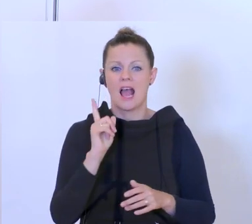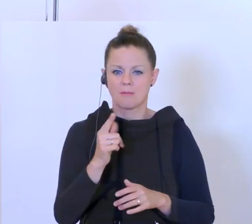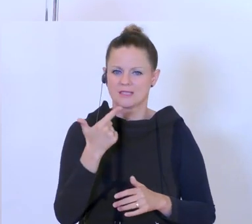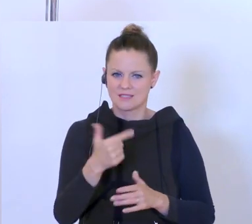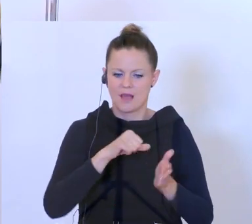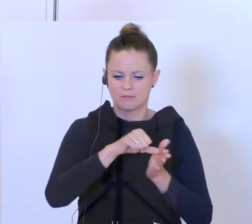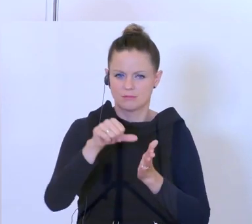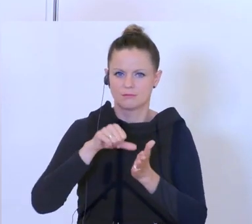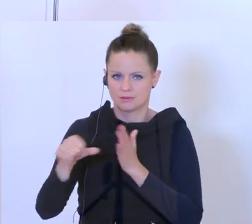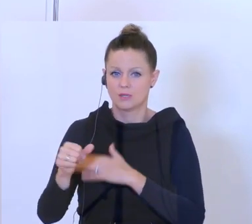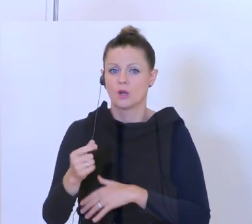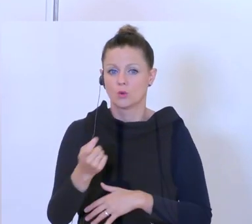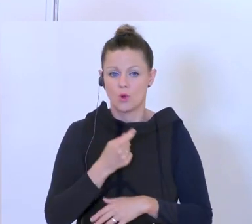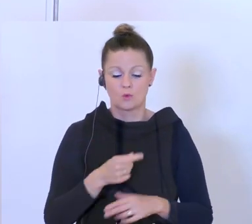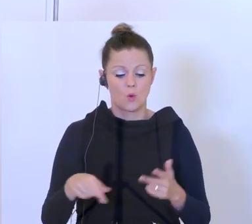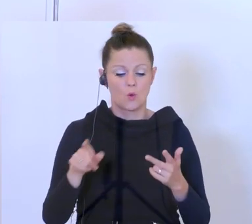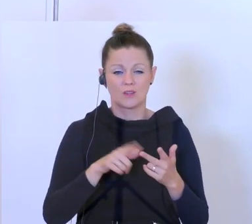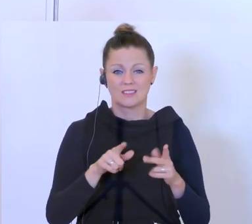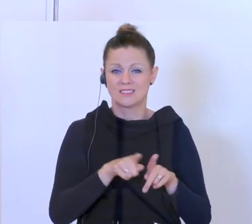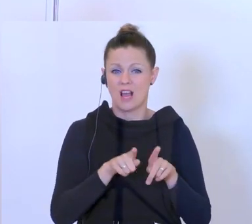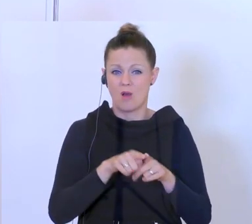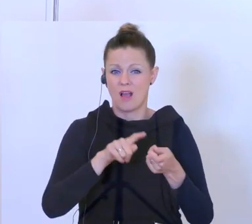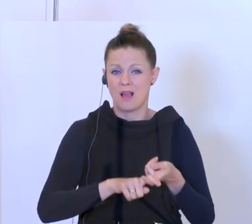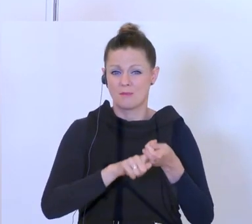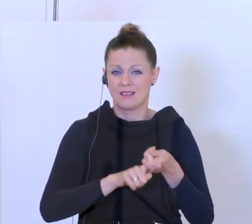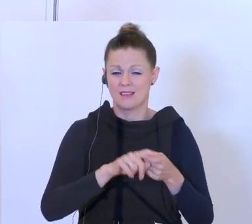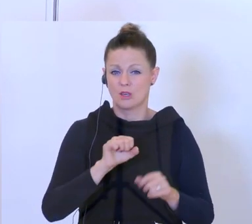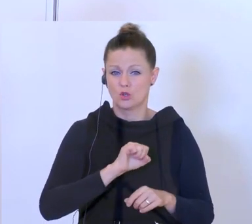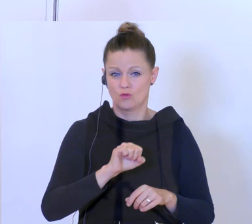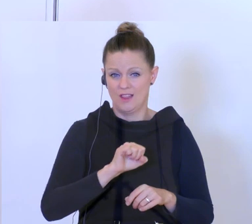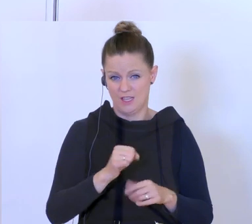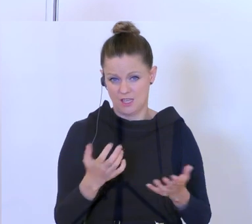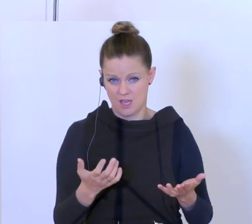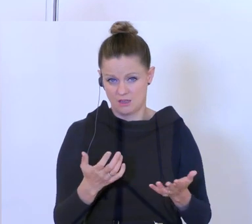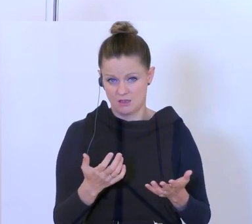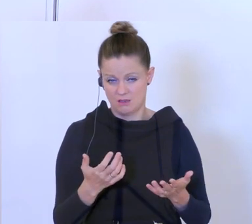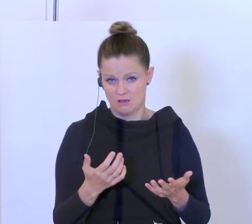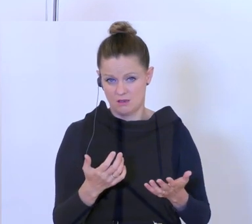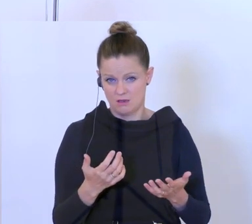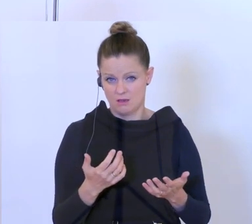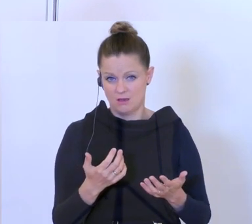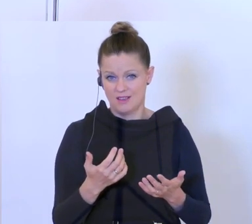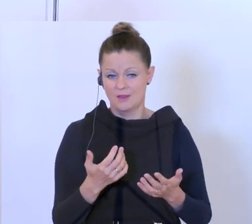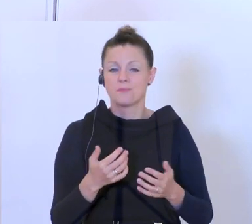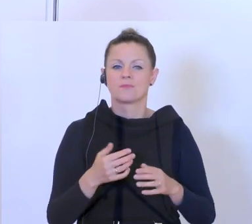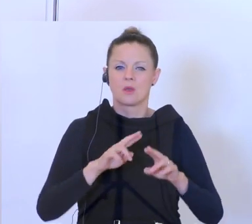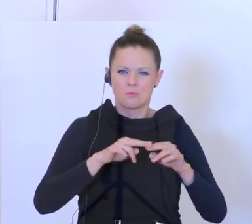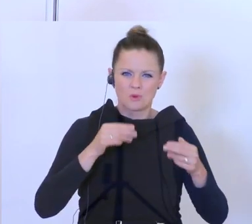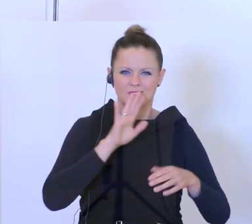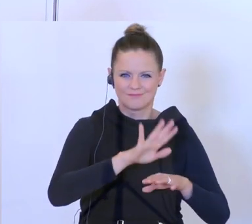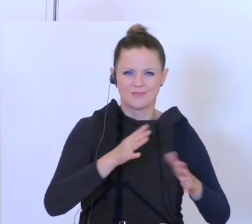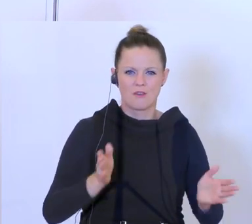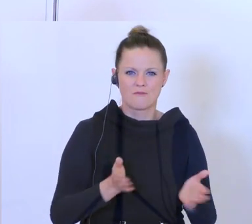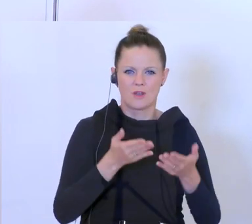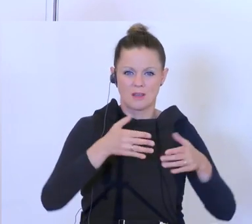geben und das hängt jetzt drittens von der Geschwindigkeit ab, wie schnell jetzt mit der Förderbank des Bundes mehreres